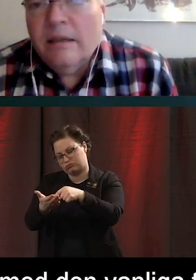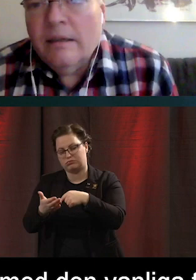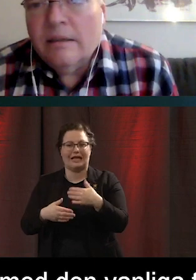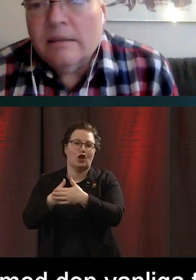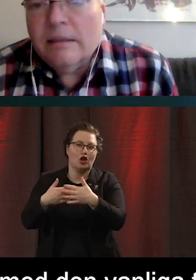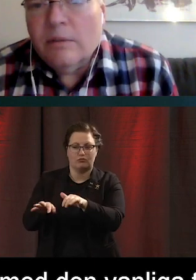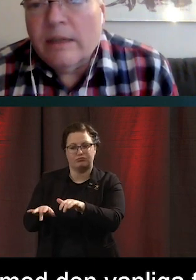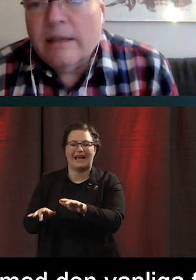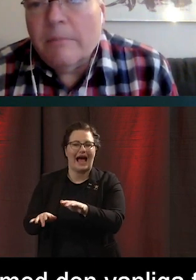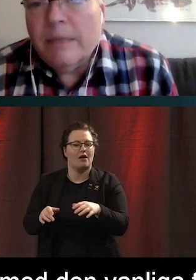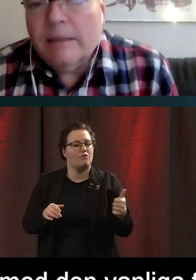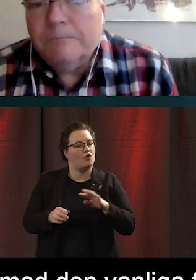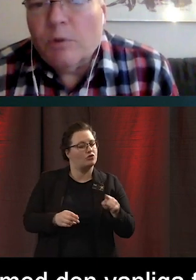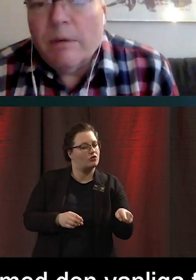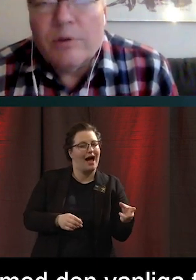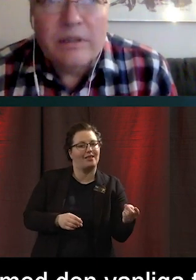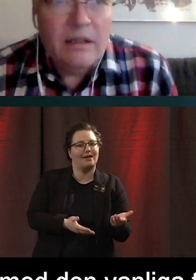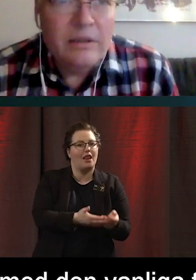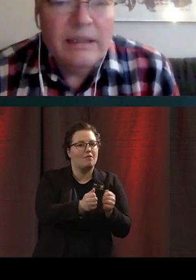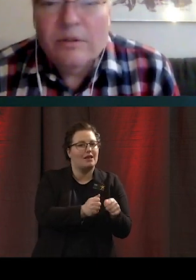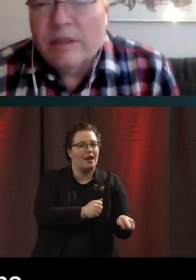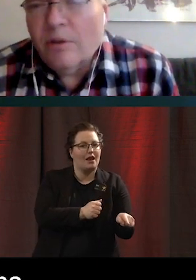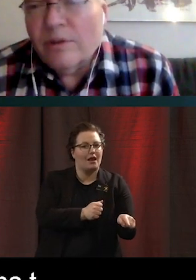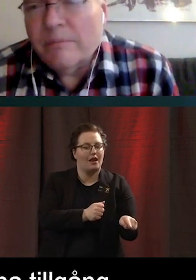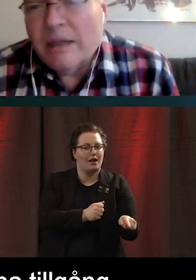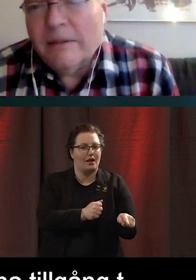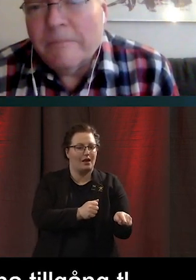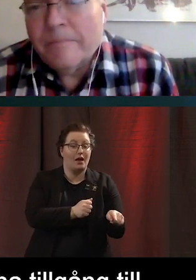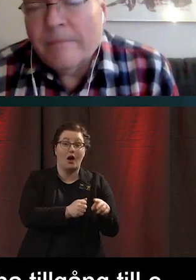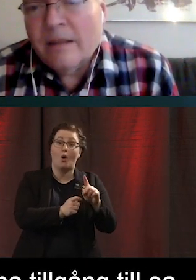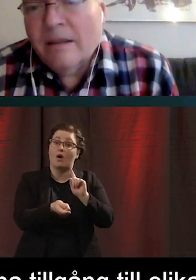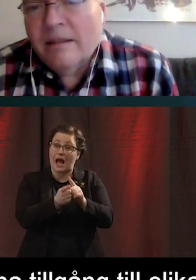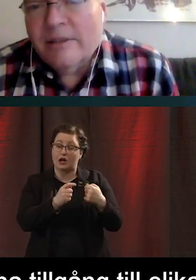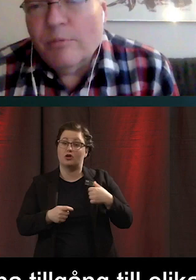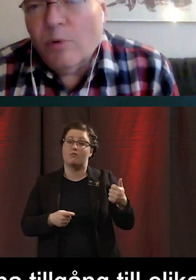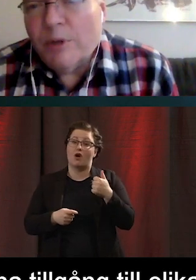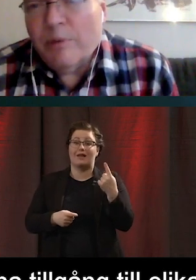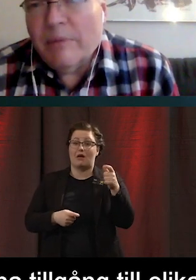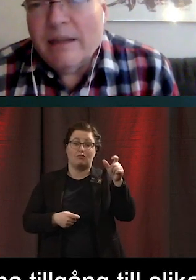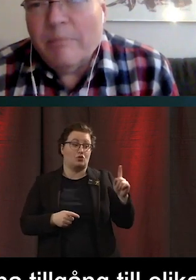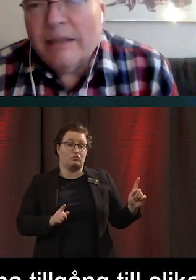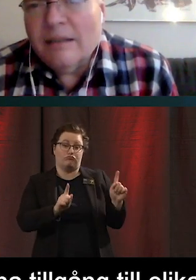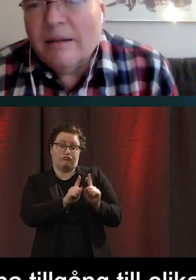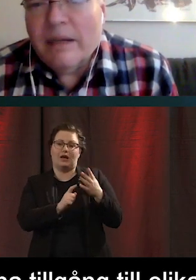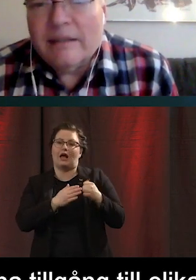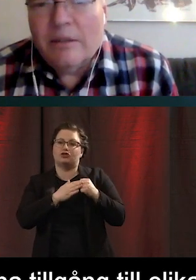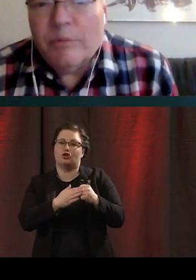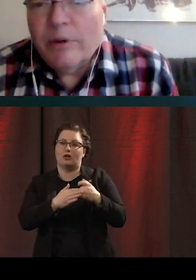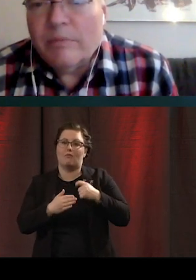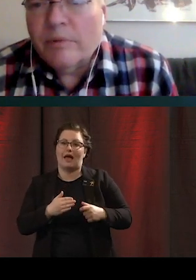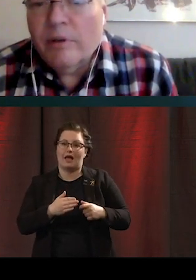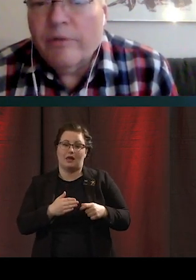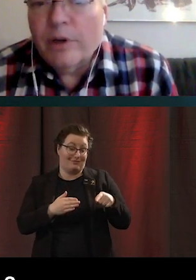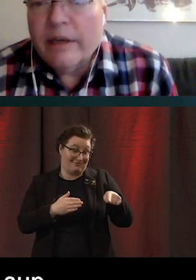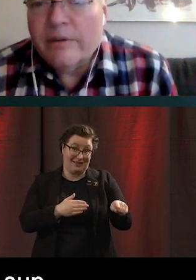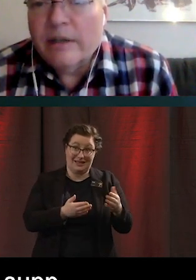olika hjälpmedel. Och man måste kanske ha tillgång till någon som kan ge support på de där hjälpmedlen. Eller berätta om hur